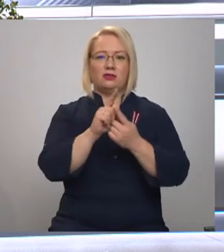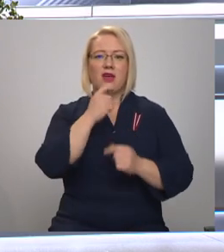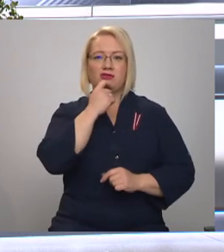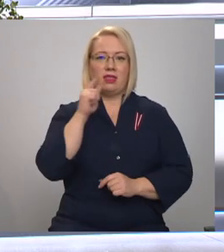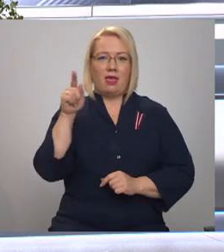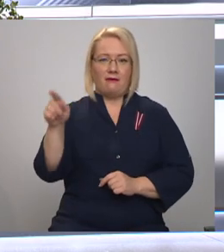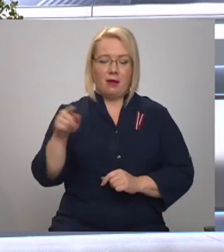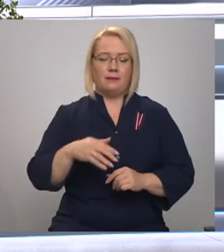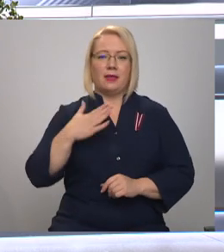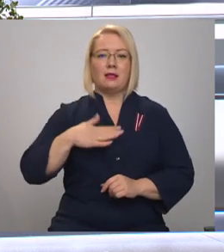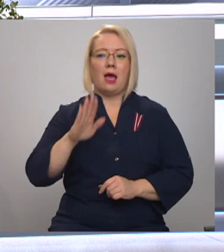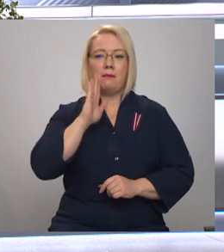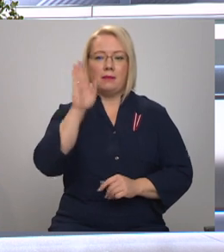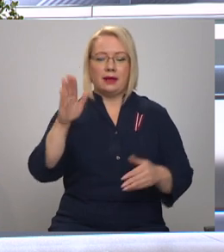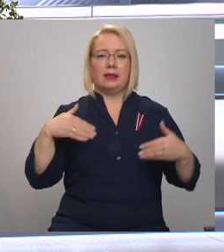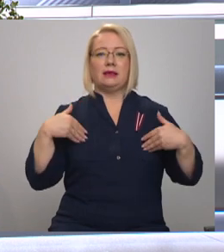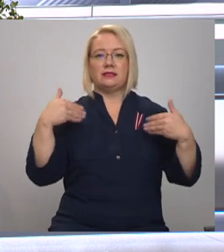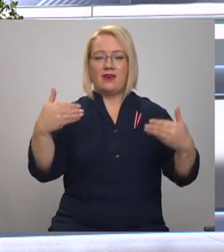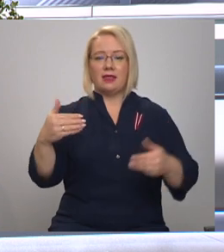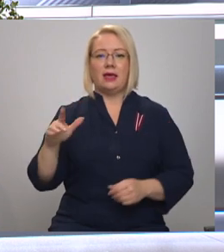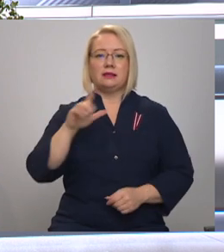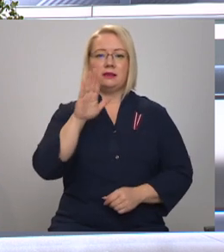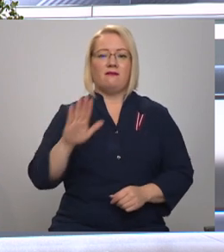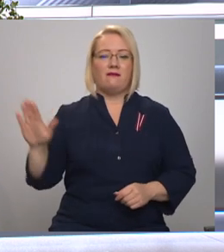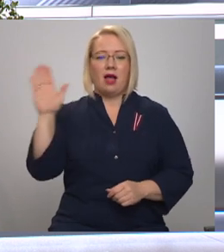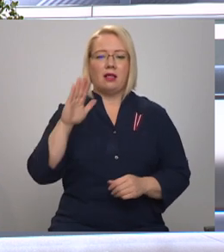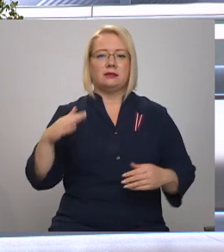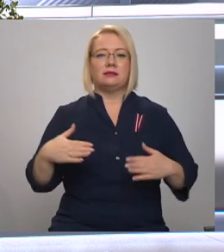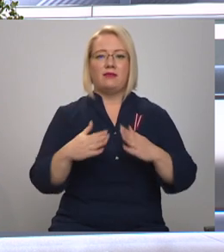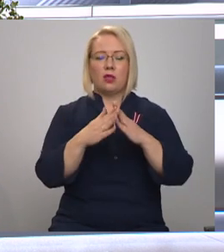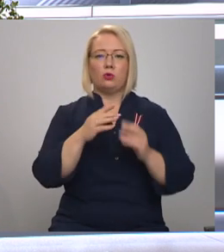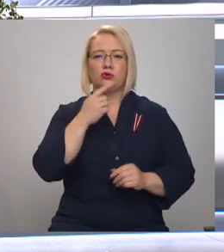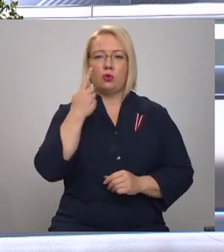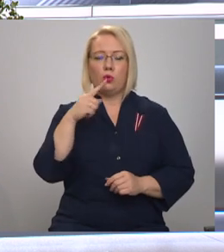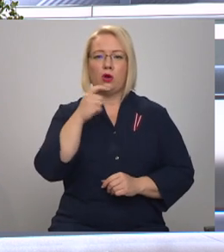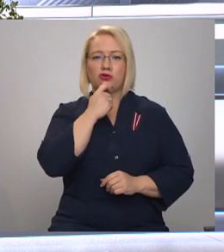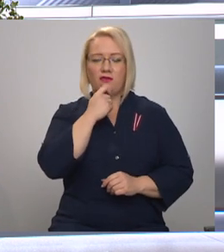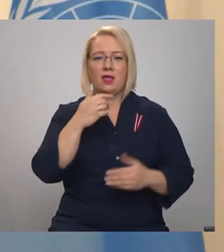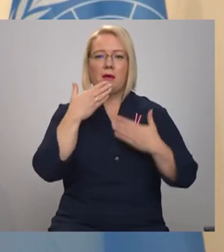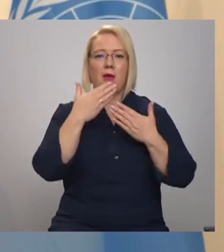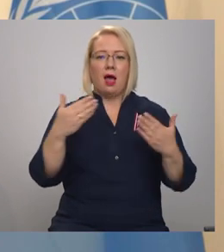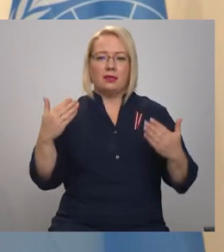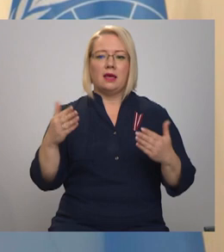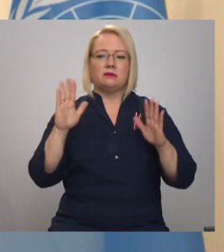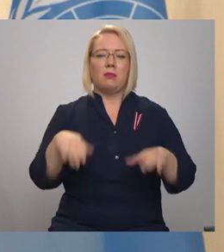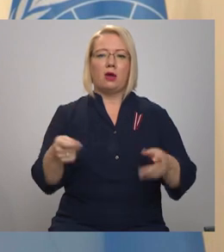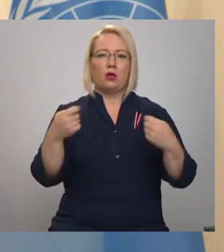Labrīt, labrīt! Sveicins valsts svētkos no Ženēvās! Paldies par dotu iespēju šodien man